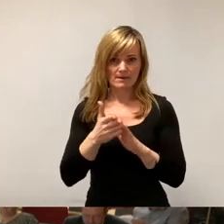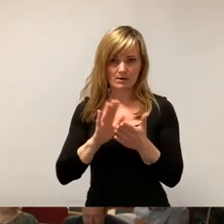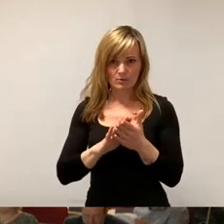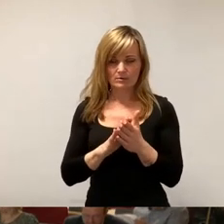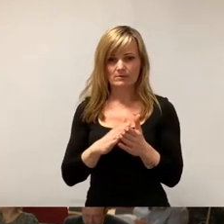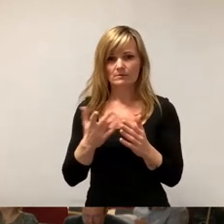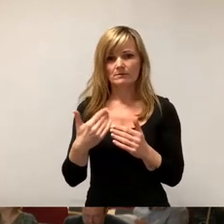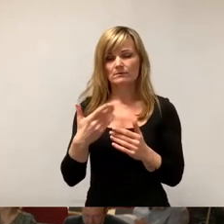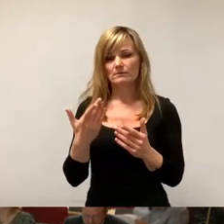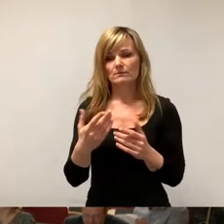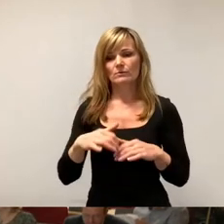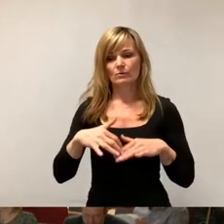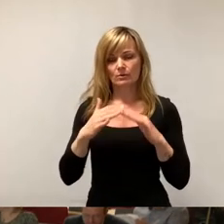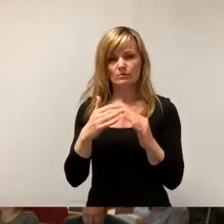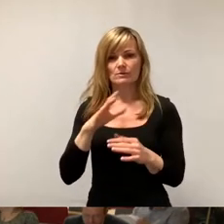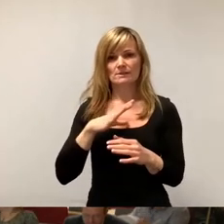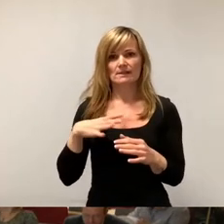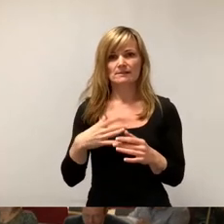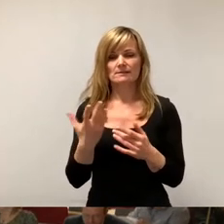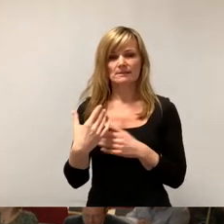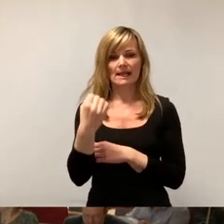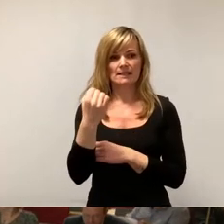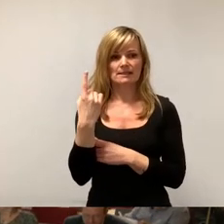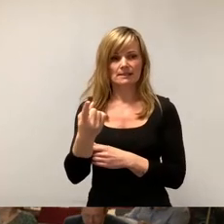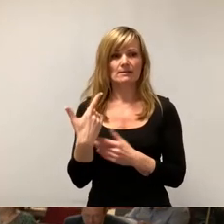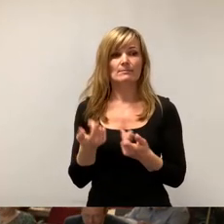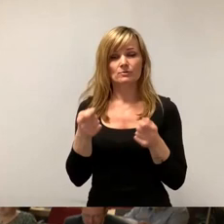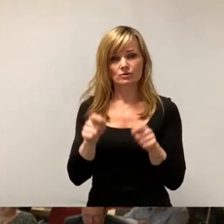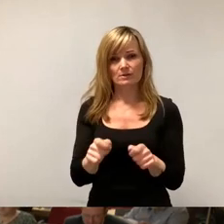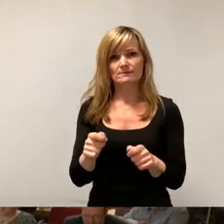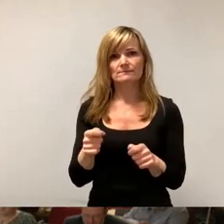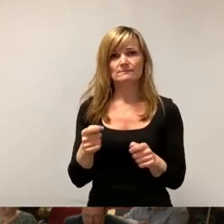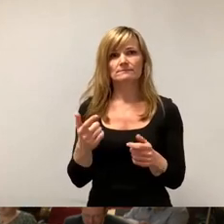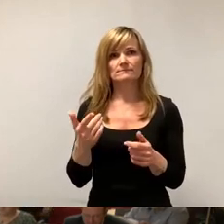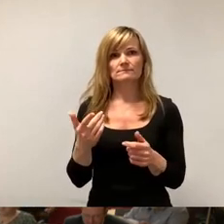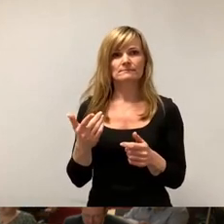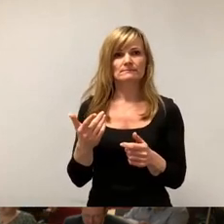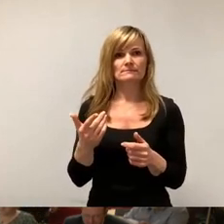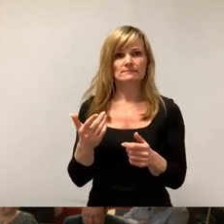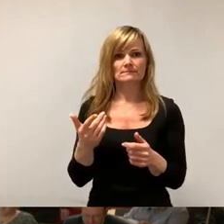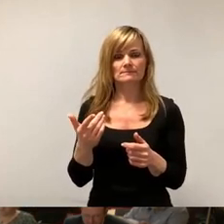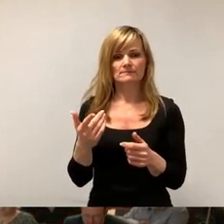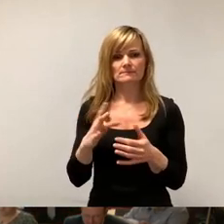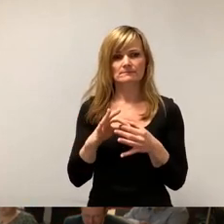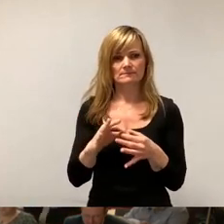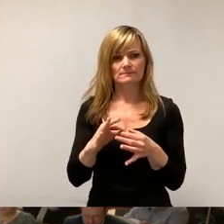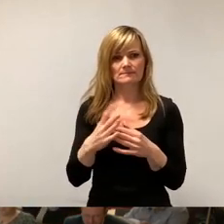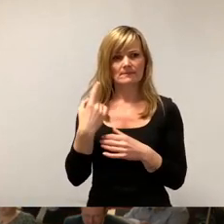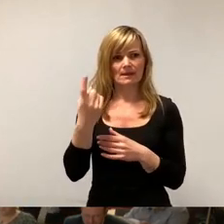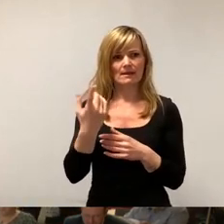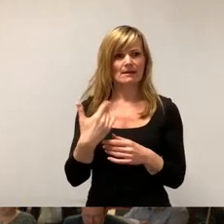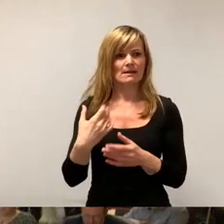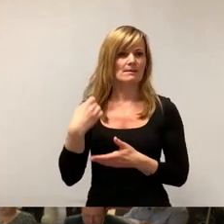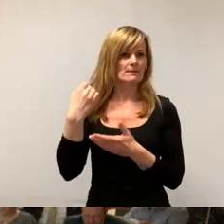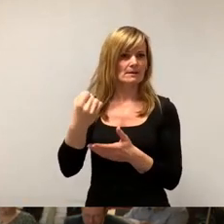der Gründung der Sachsen Energie geschlossen worden ist, vorsieht, dass erst das Eigenkapital aufgefüllt werden soll, bis